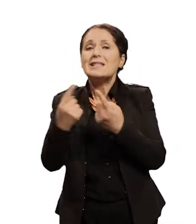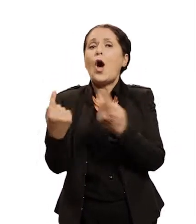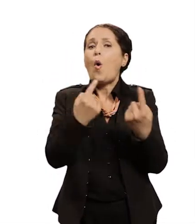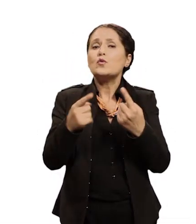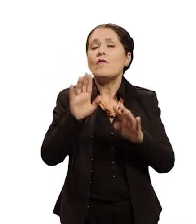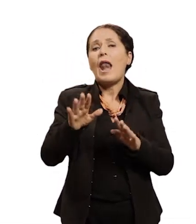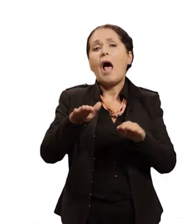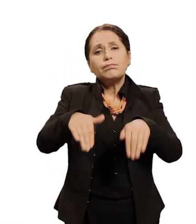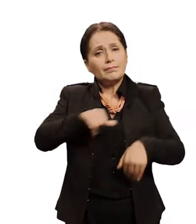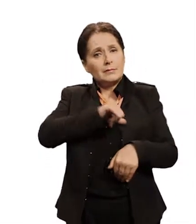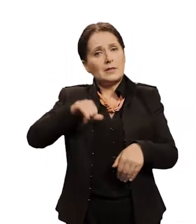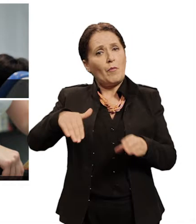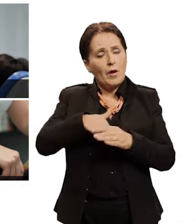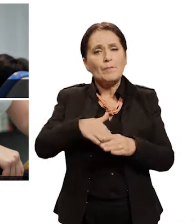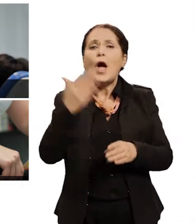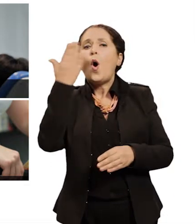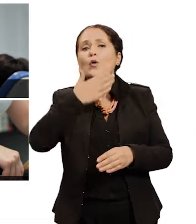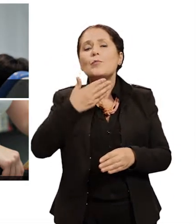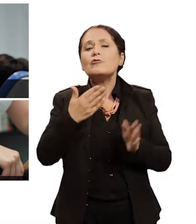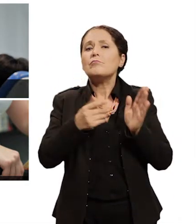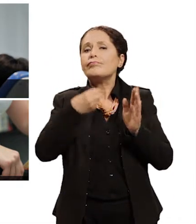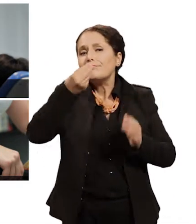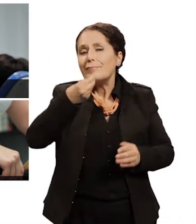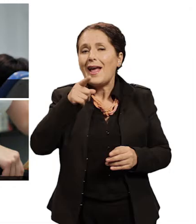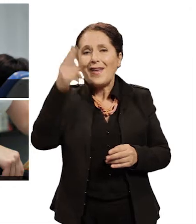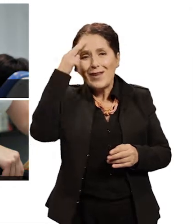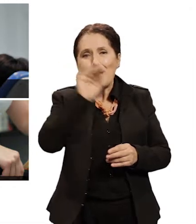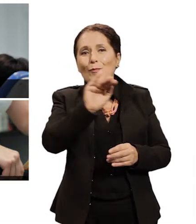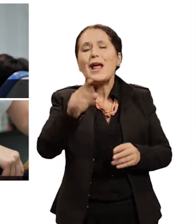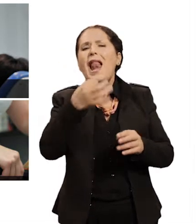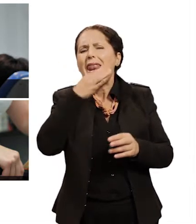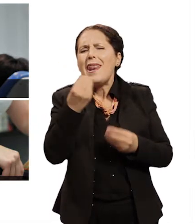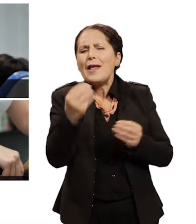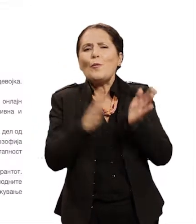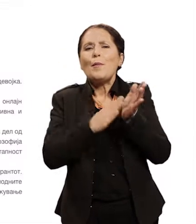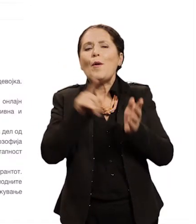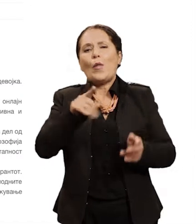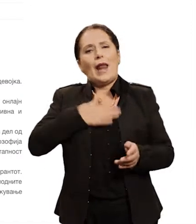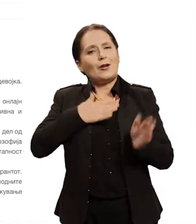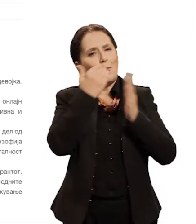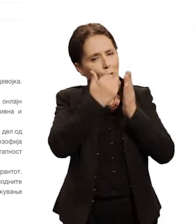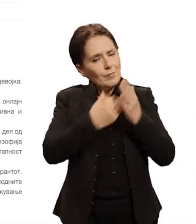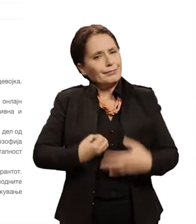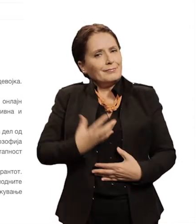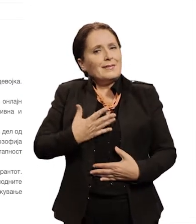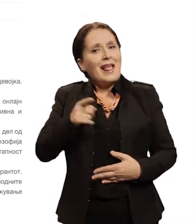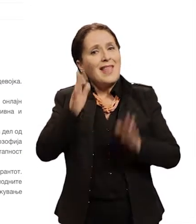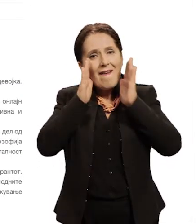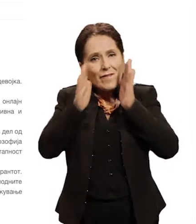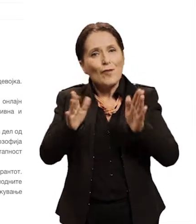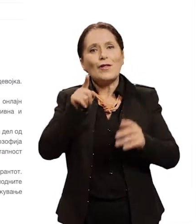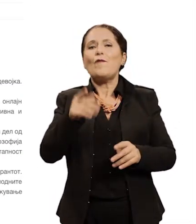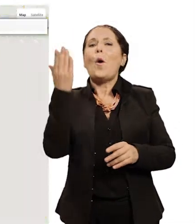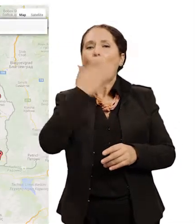од програмата, сите одговори се јасно поделени и дефинирани во делот «Научи повеќе», во табот «Најчести прашање». Со